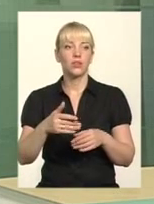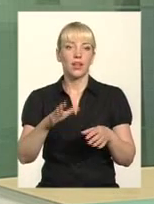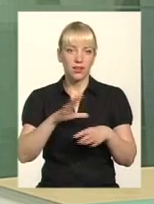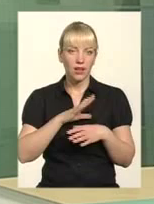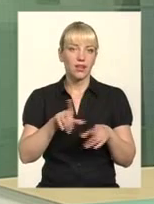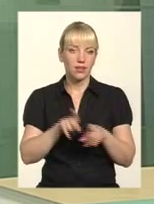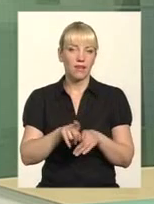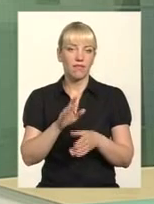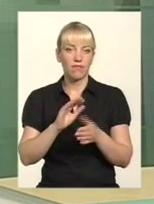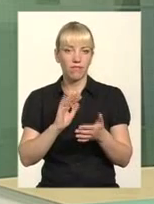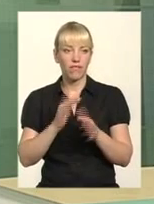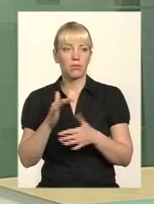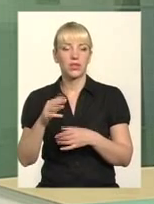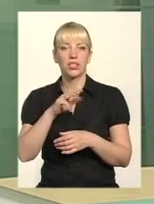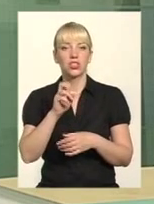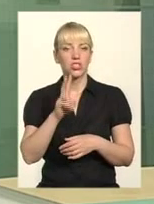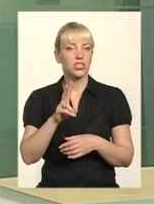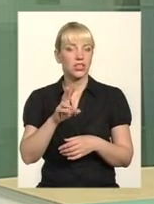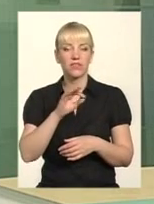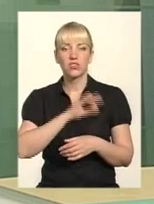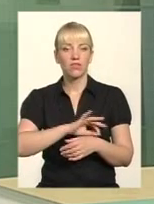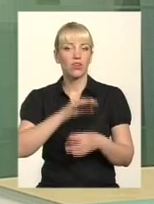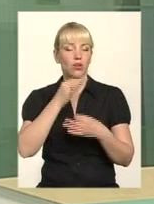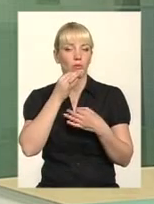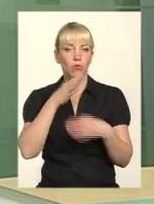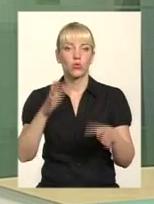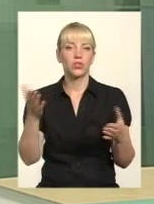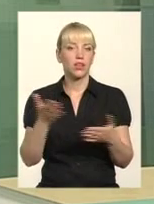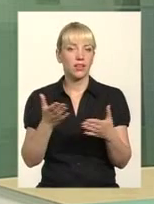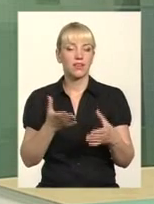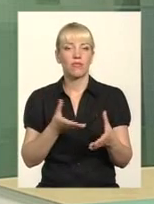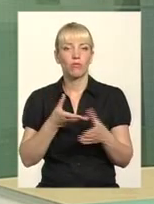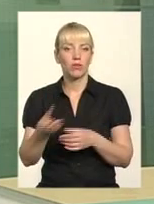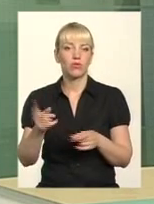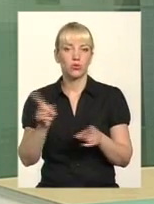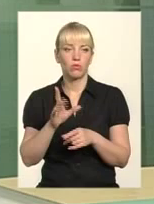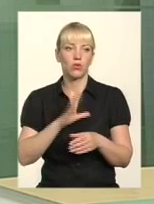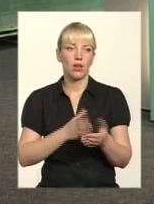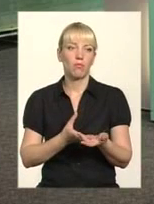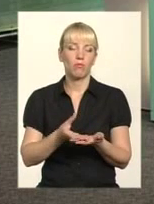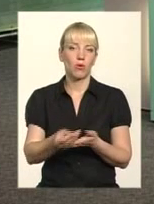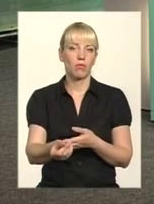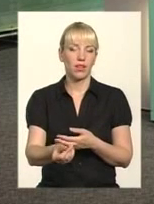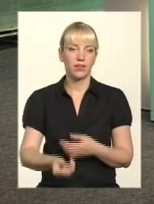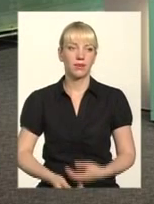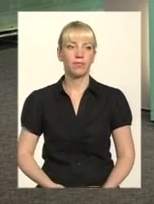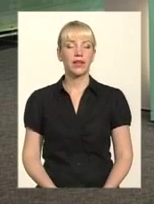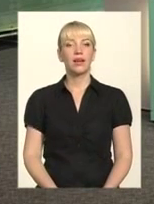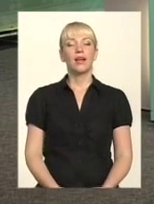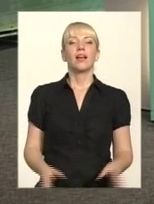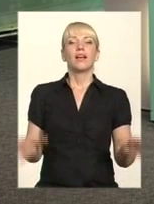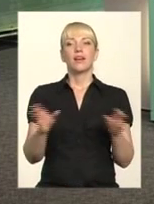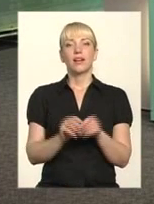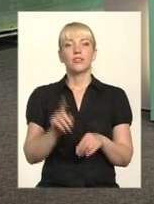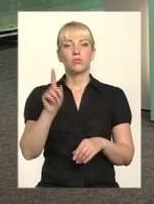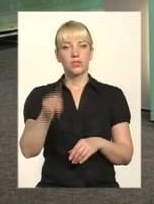випадки. Ну, ЖЕКи вживають будь-яких важелі впливу для того, щоб була проплата. Разом з тим,